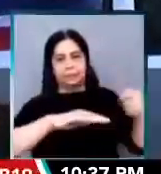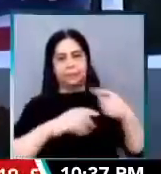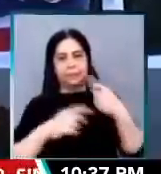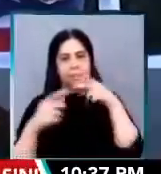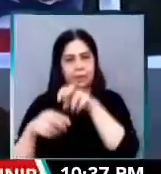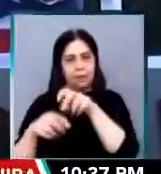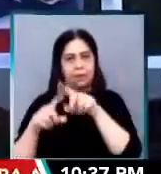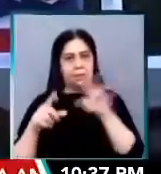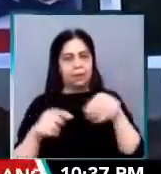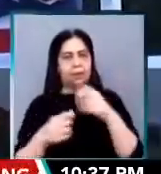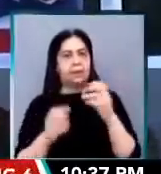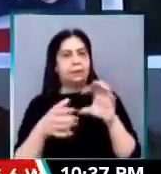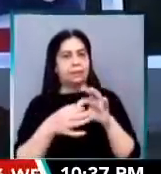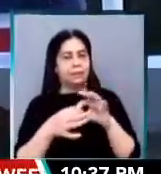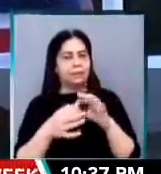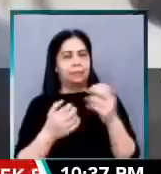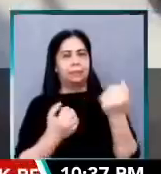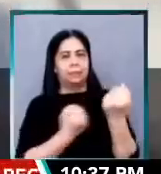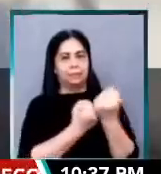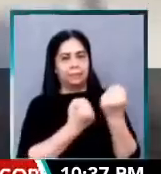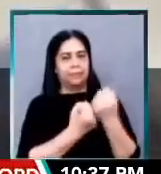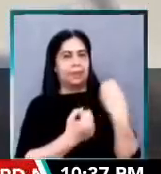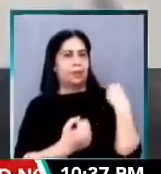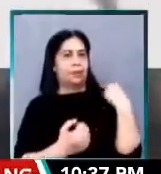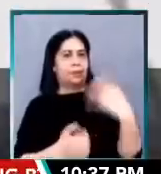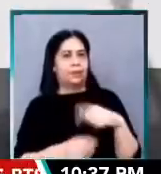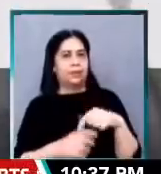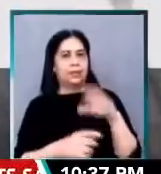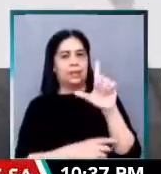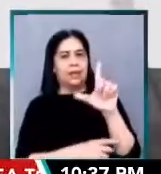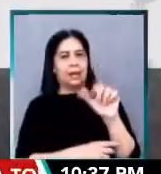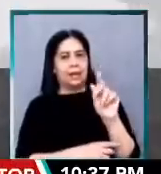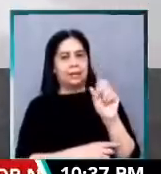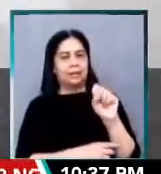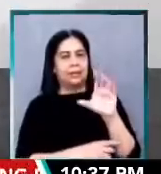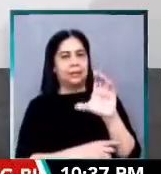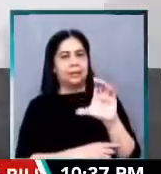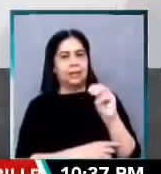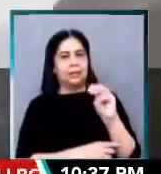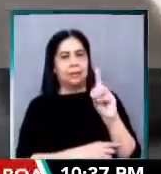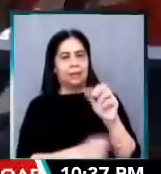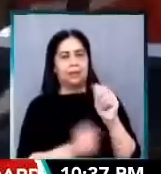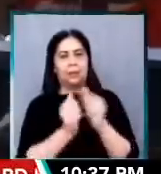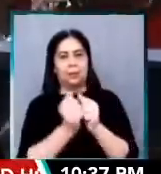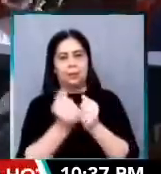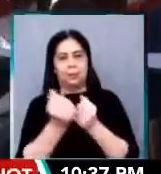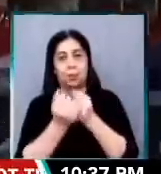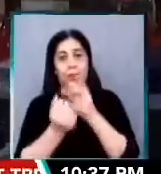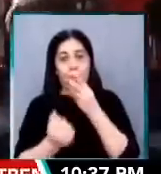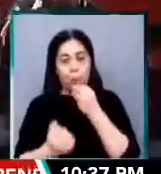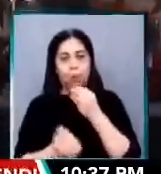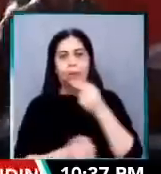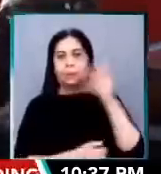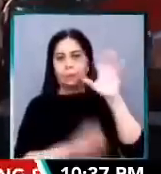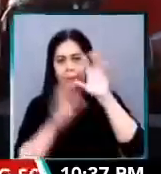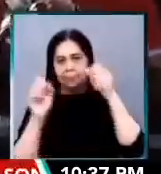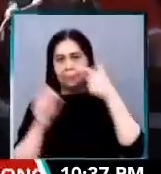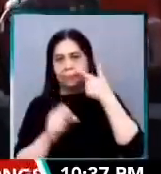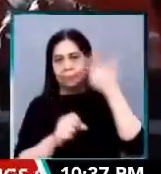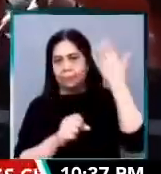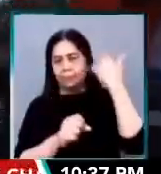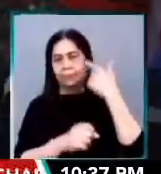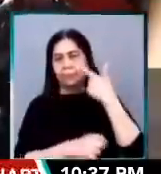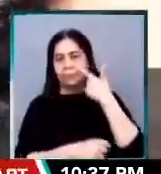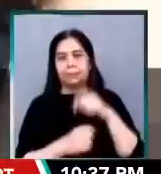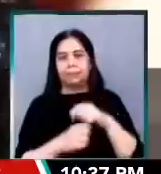kaalyado at opisyal na lakas CMD sa pangungunan ni dating Pangulong Gloria Arroyo. Bago sila tumulak, nagbigay muna